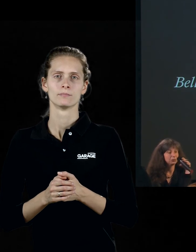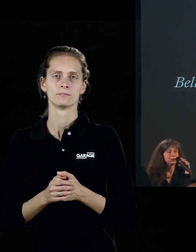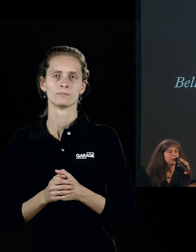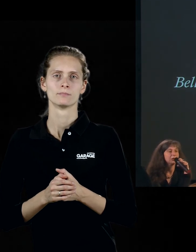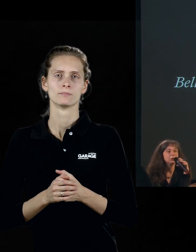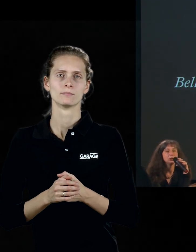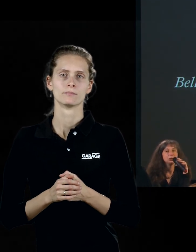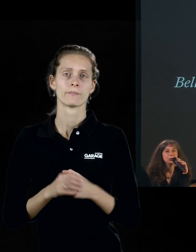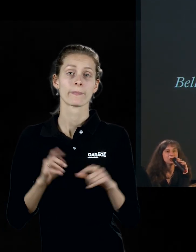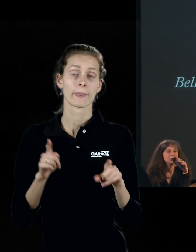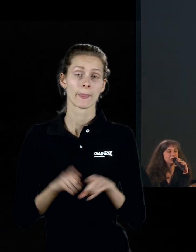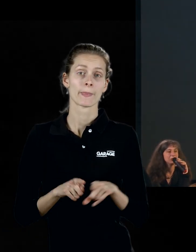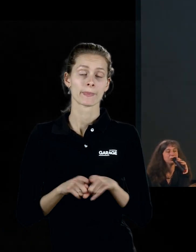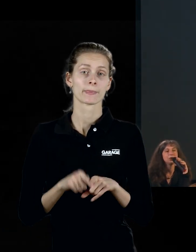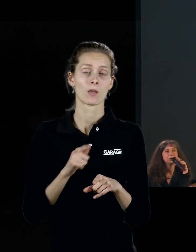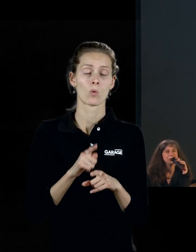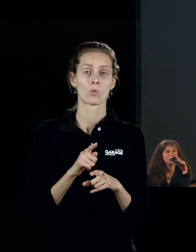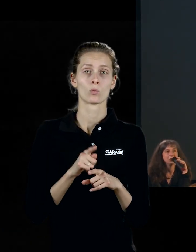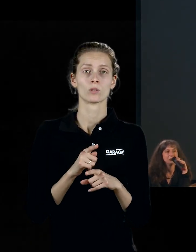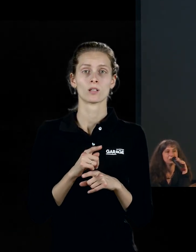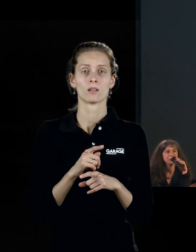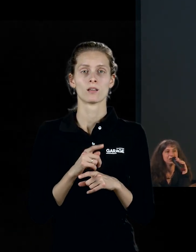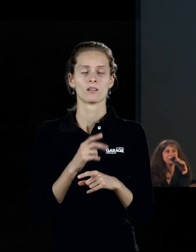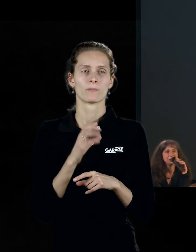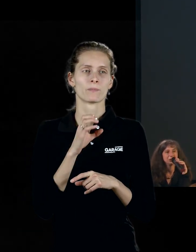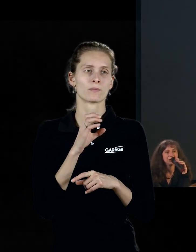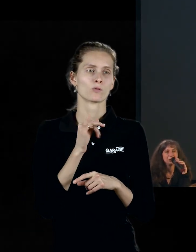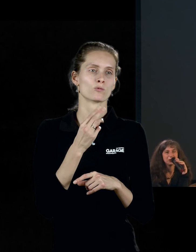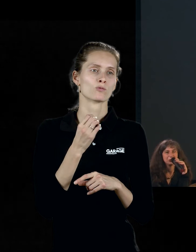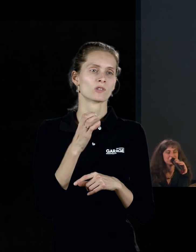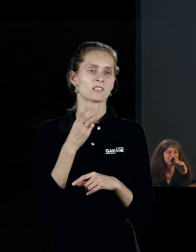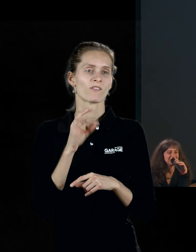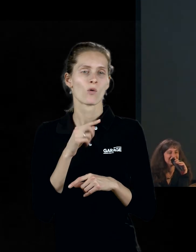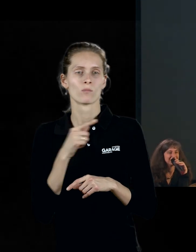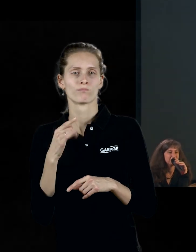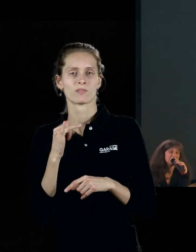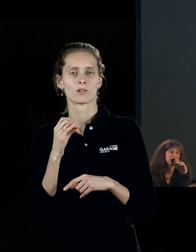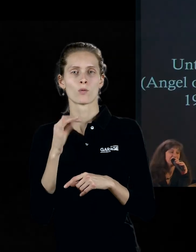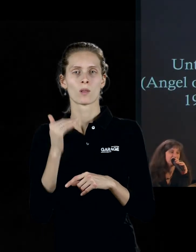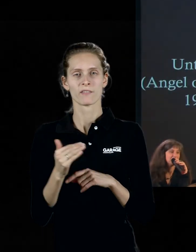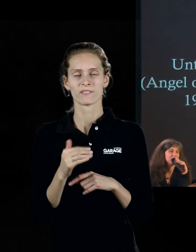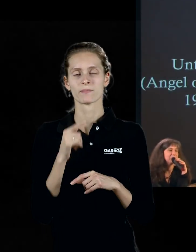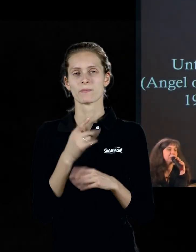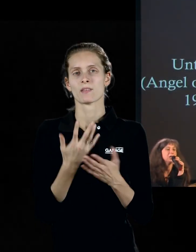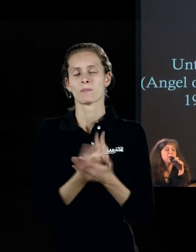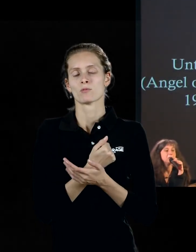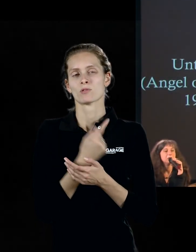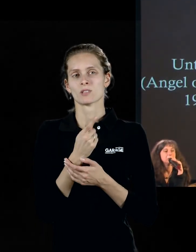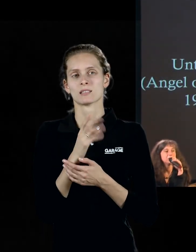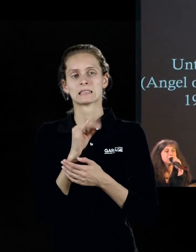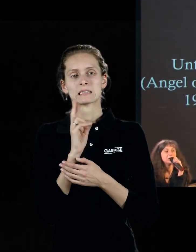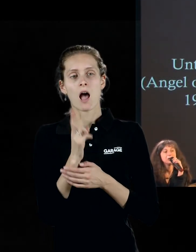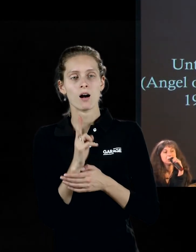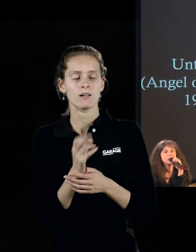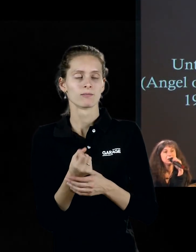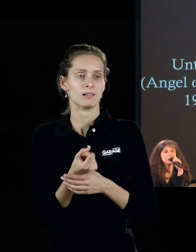И таких вот существ, существ иероглифов, знаков, которые опять ожили и стали, может быть, некими существами. При